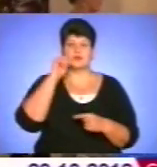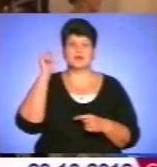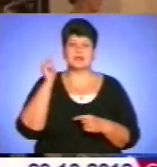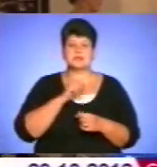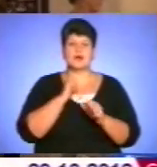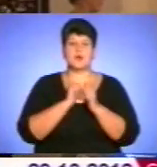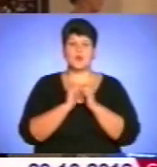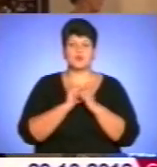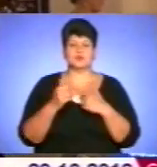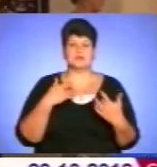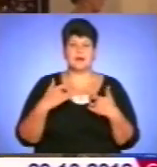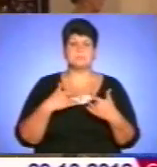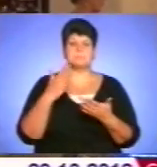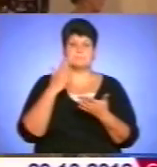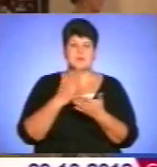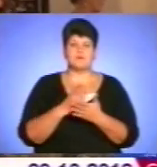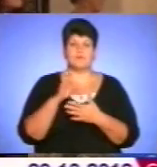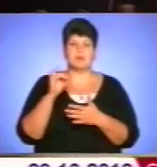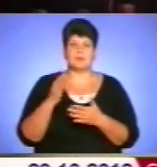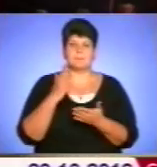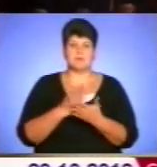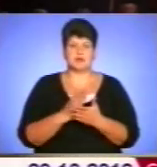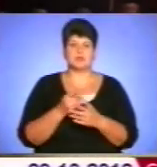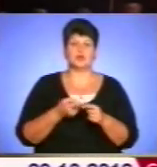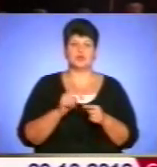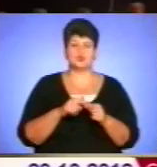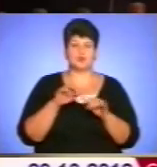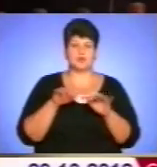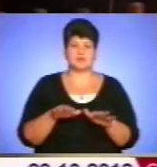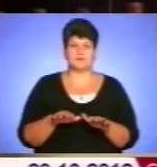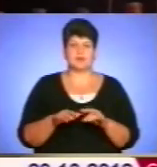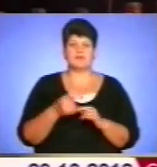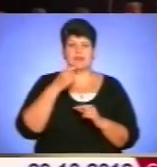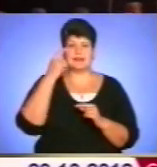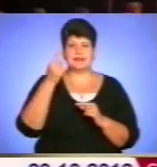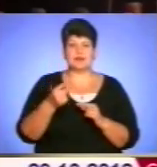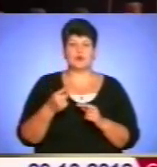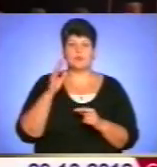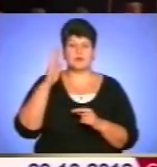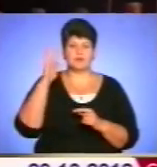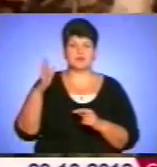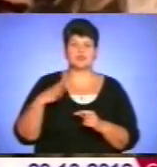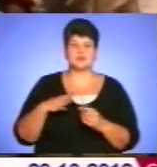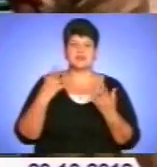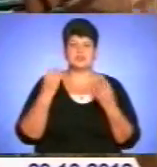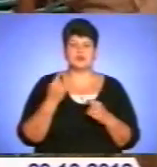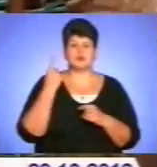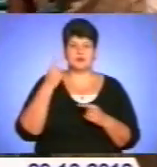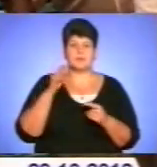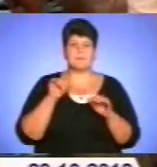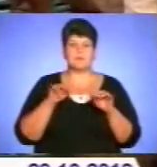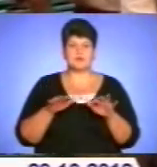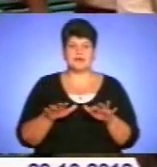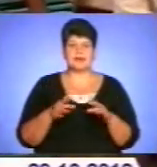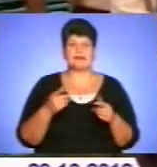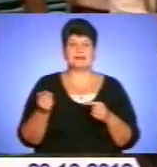театр, вважаю, мав би мати в репертуалі цю річ. У недалекому майбутньому публіку чекає ще одна мистецька подія – Тернопільські